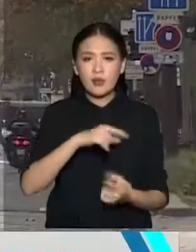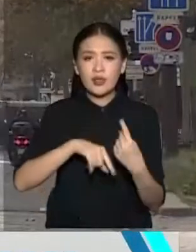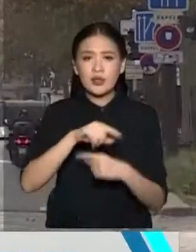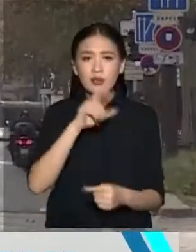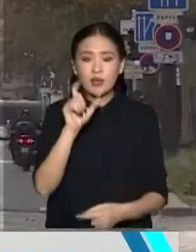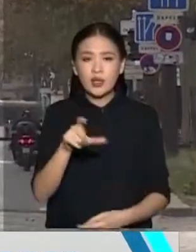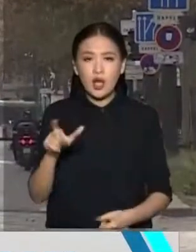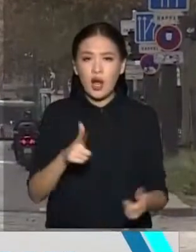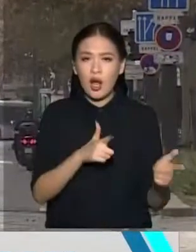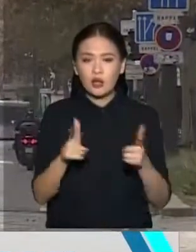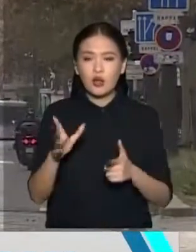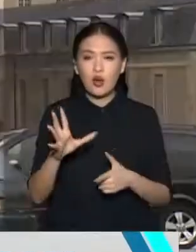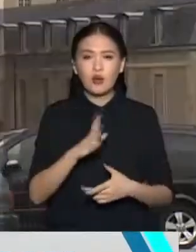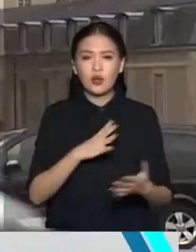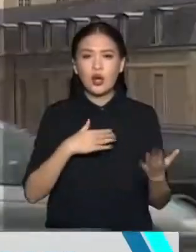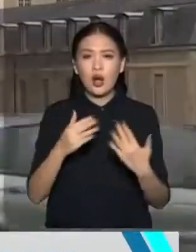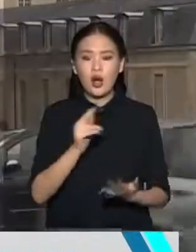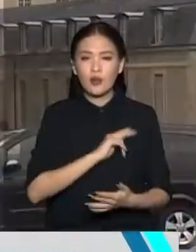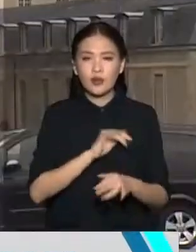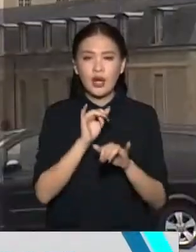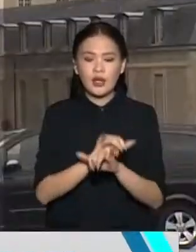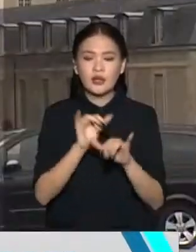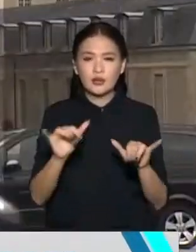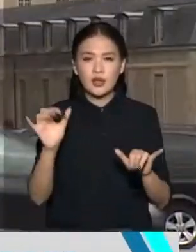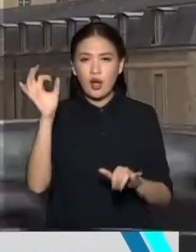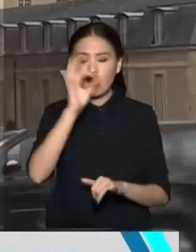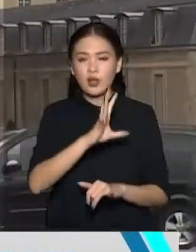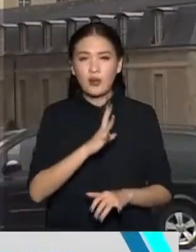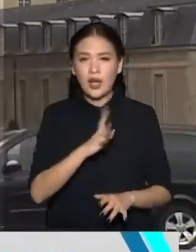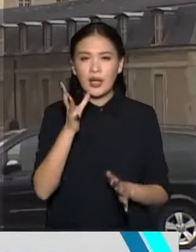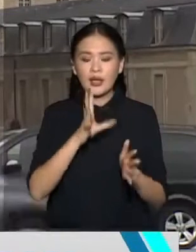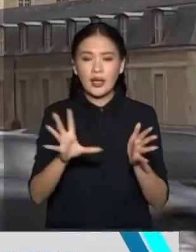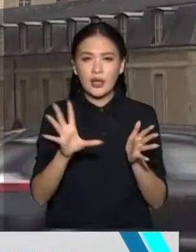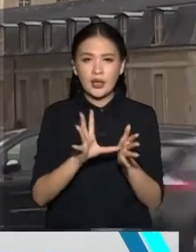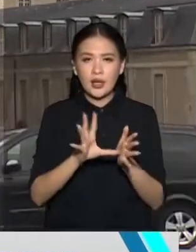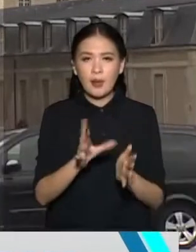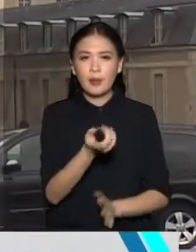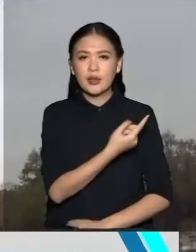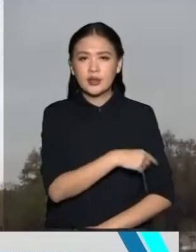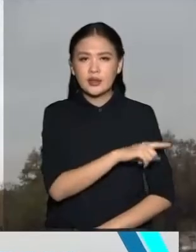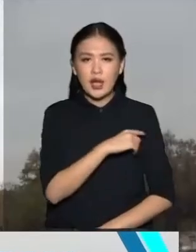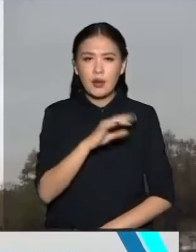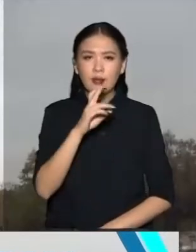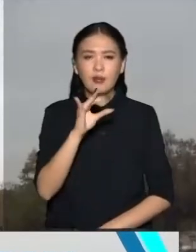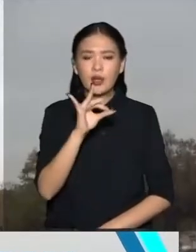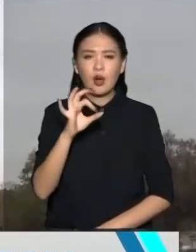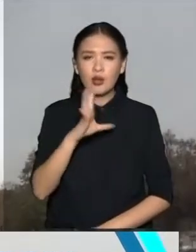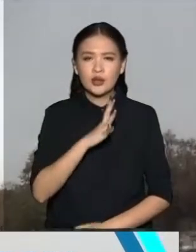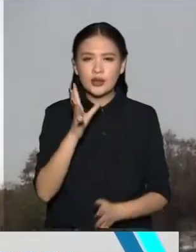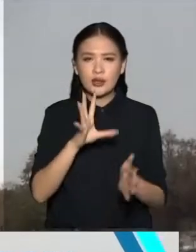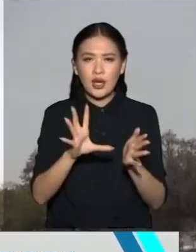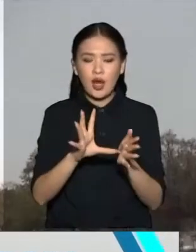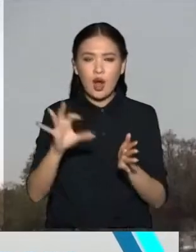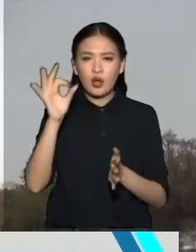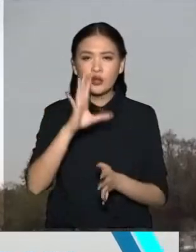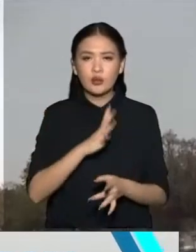заявили о готовности сотрудничать в сфере развития возобновляемых источников энергии, а также медицине и биотехнологиях. Речь шла